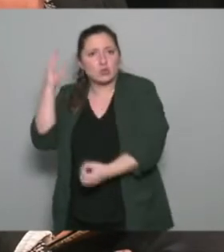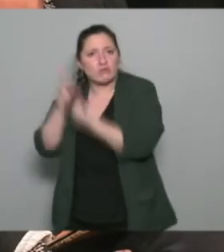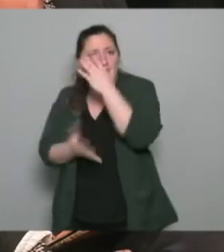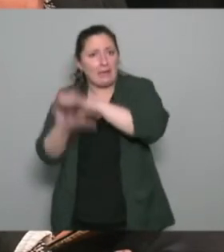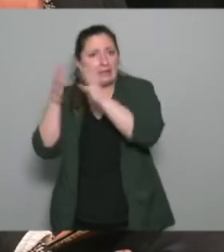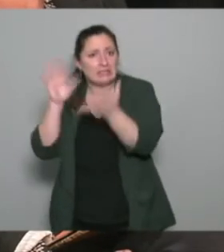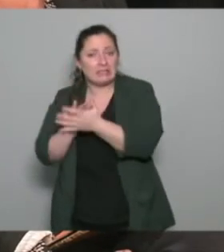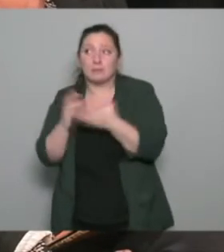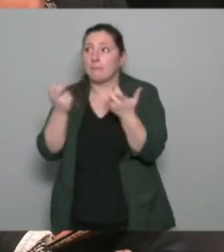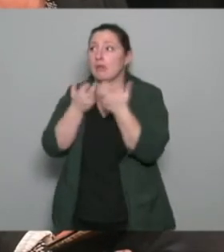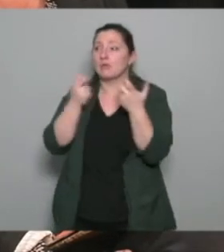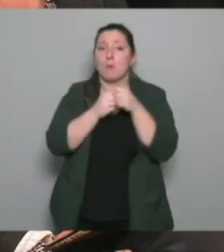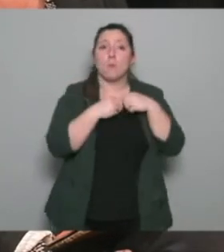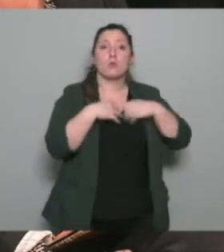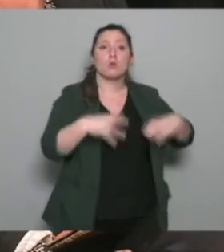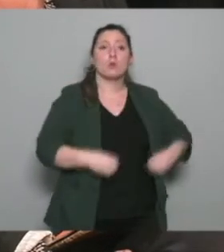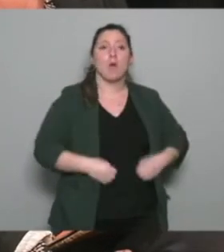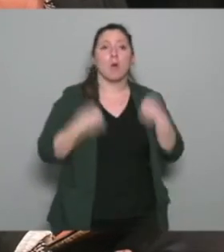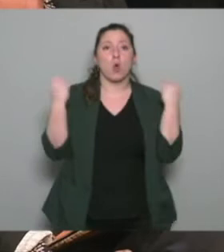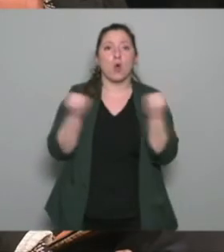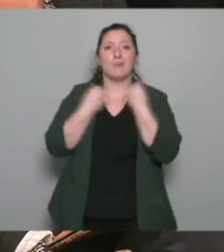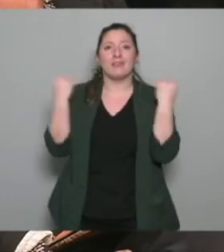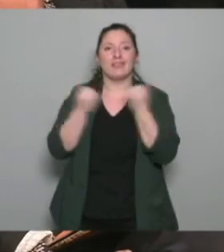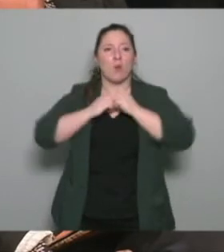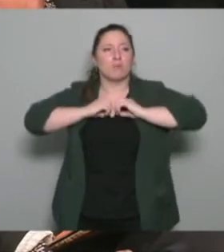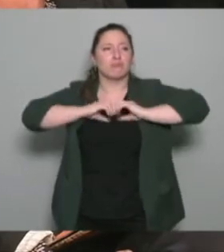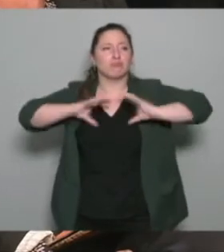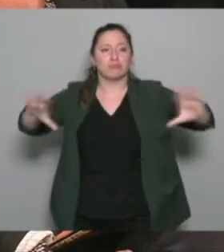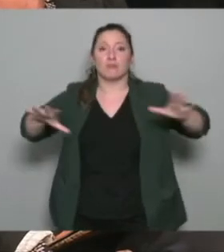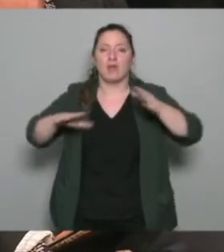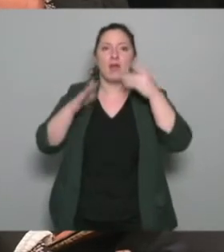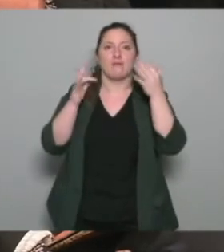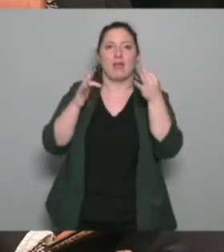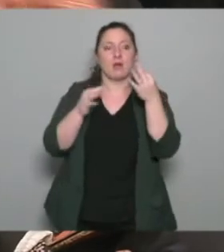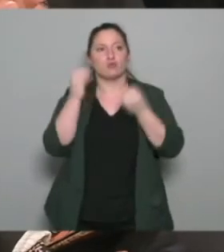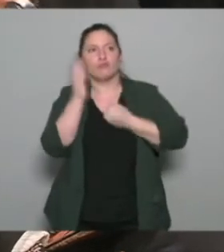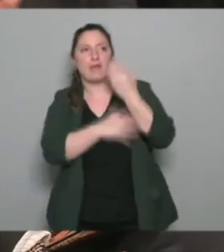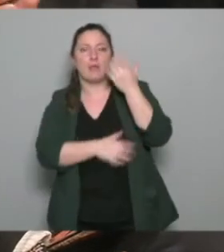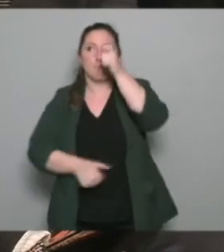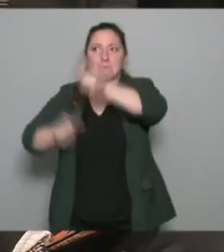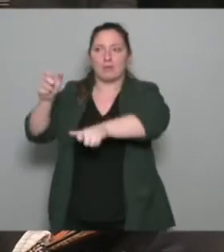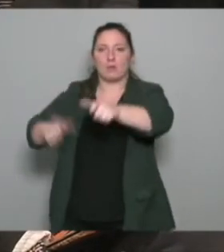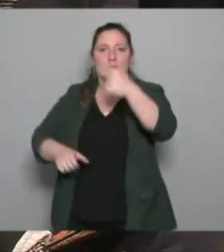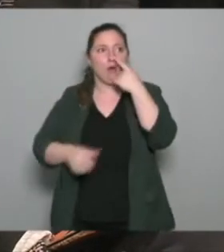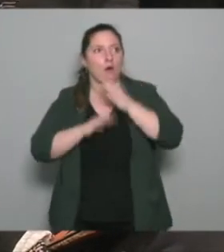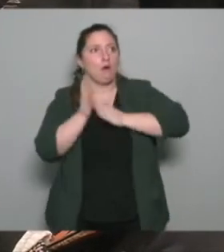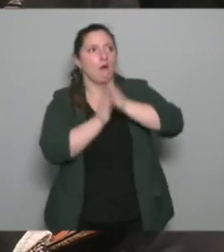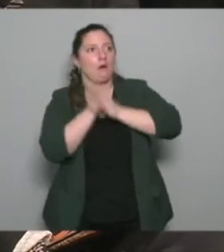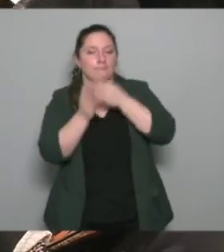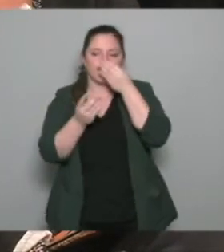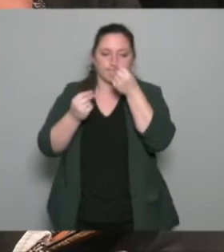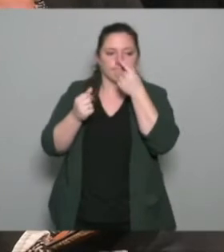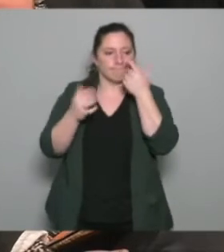du club la volonté de développer des nouvelles activités on peut aussi créer amener des personnes bénévoles à s'impliquer